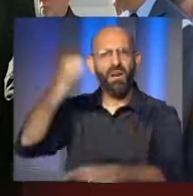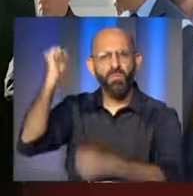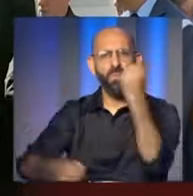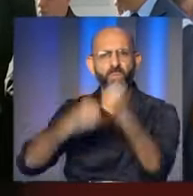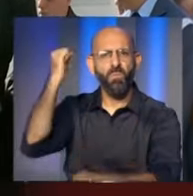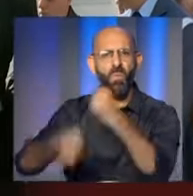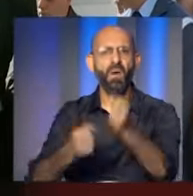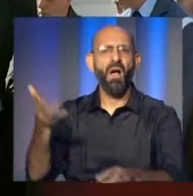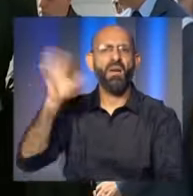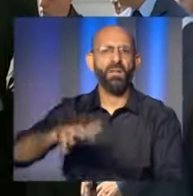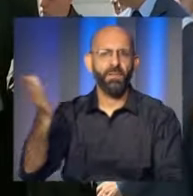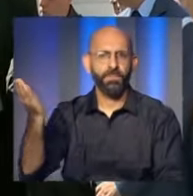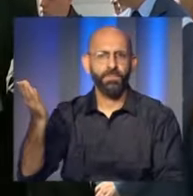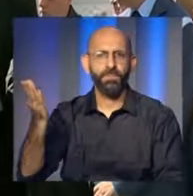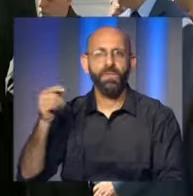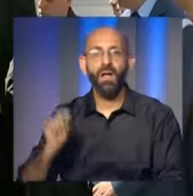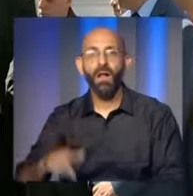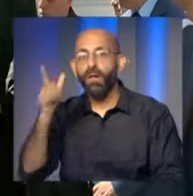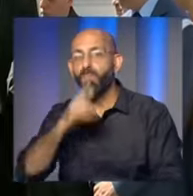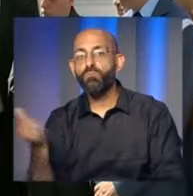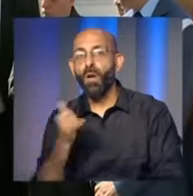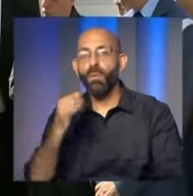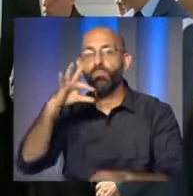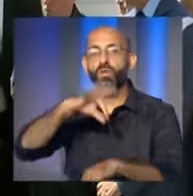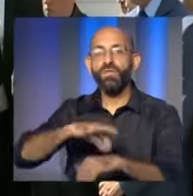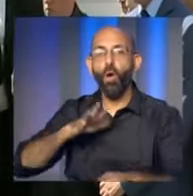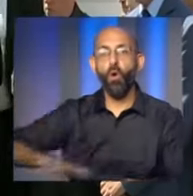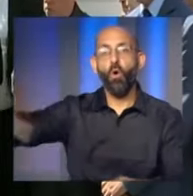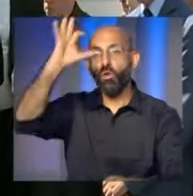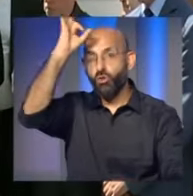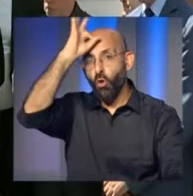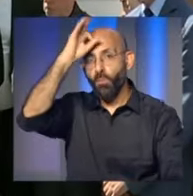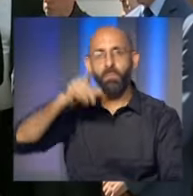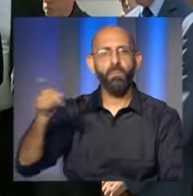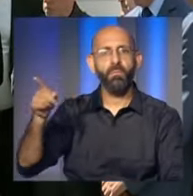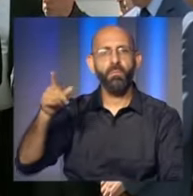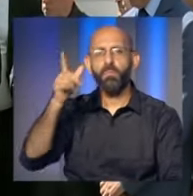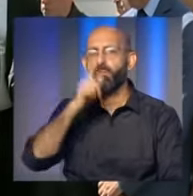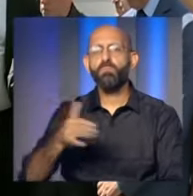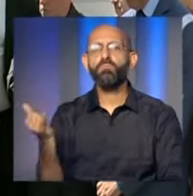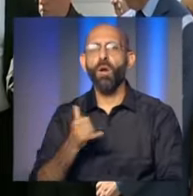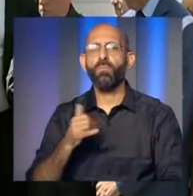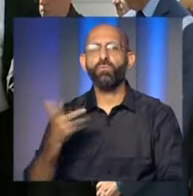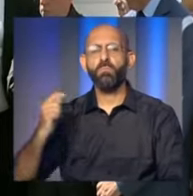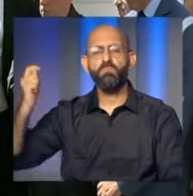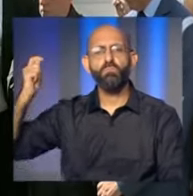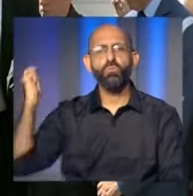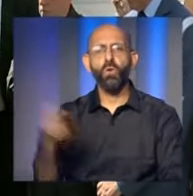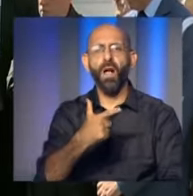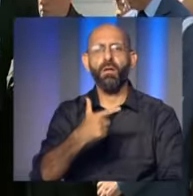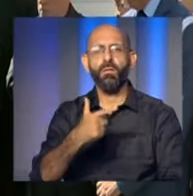لأن الاعتداءات يمكن أن تتكرر في أي لحظة في أي يوم في أي ساعة